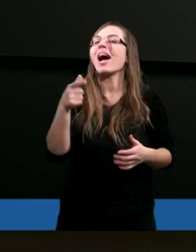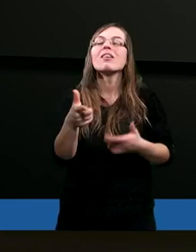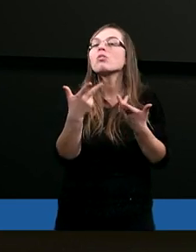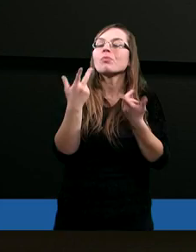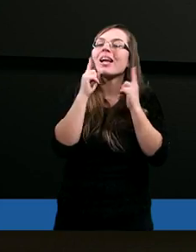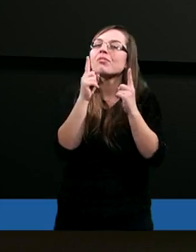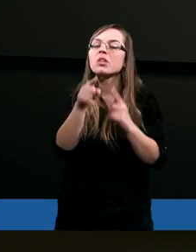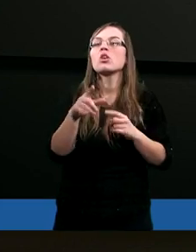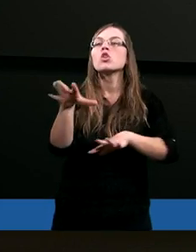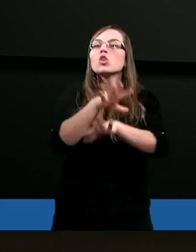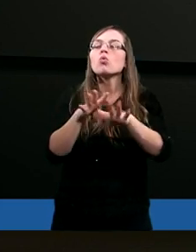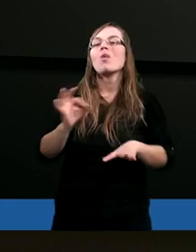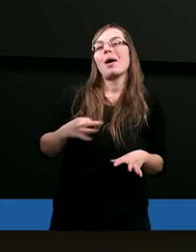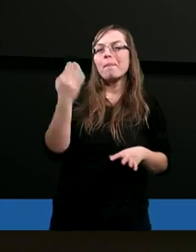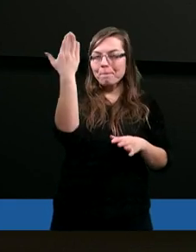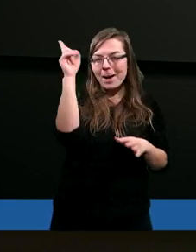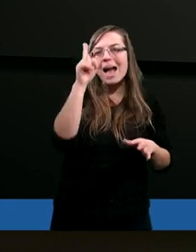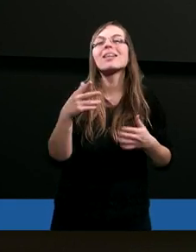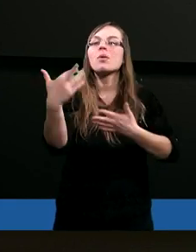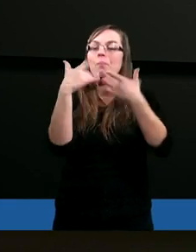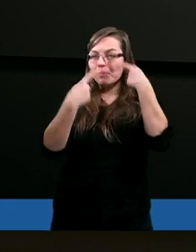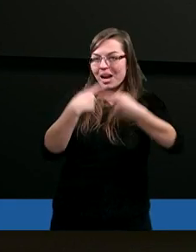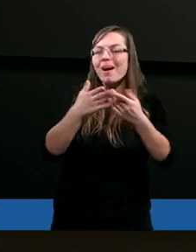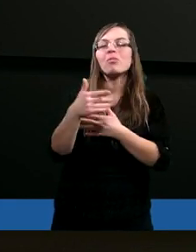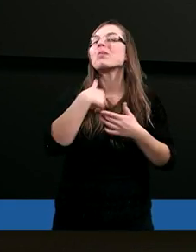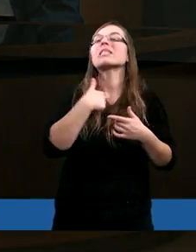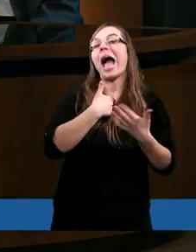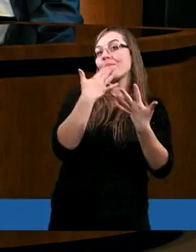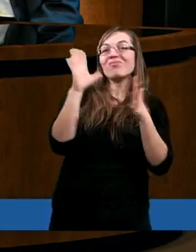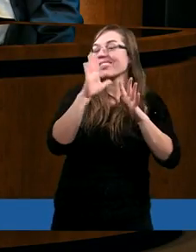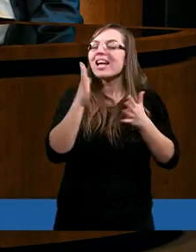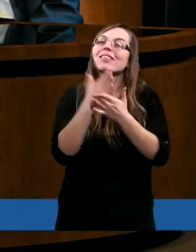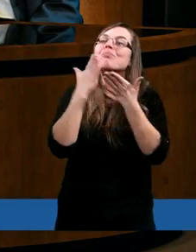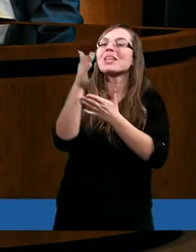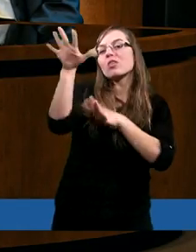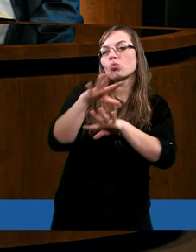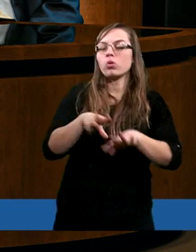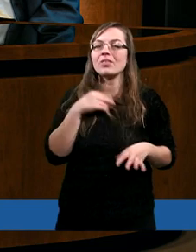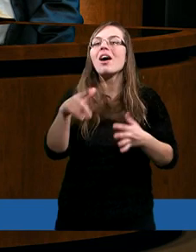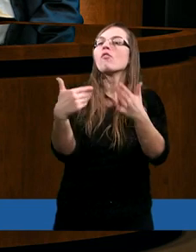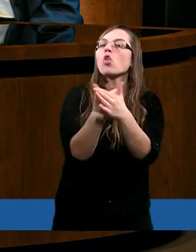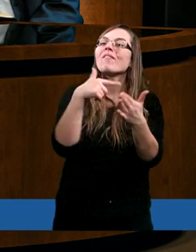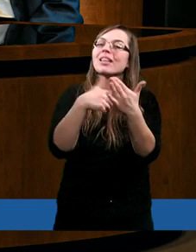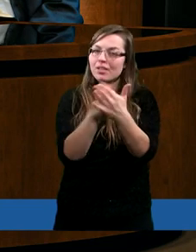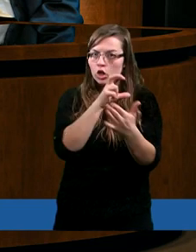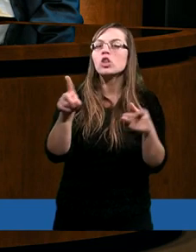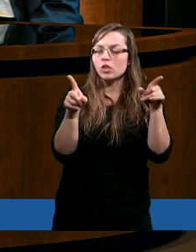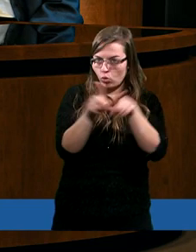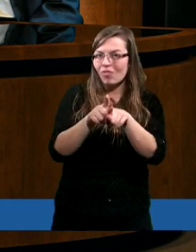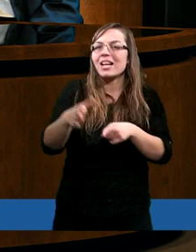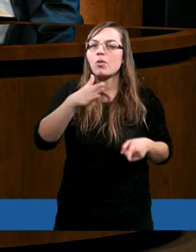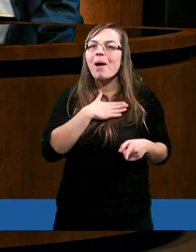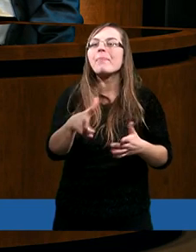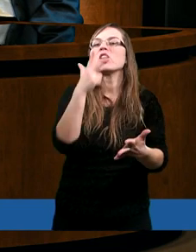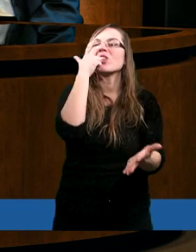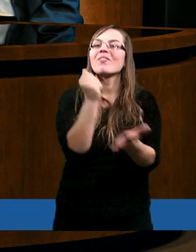ja, to Duch Pański przeze mnie przemawiał. Czy w Nowym Testamencie mamy również